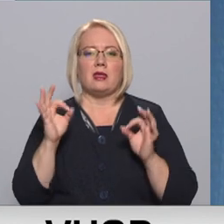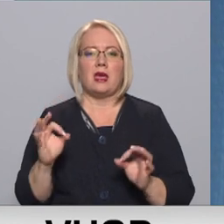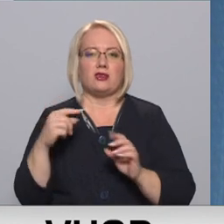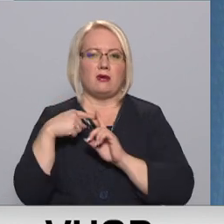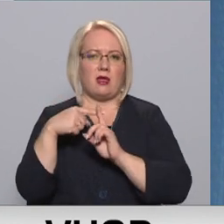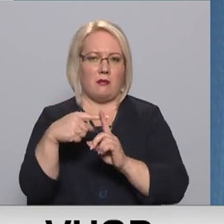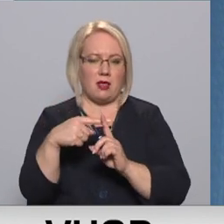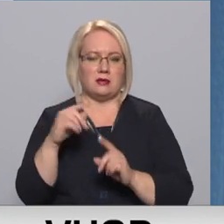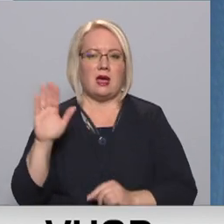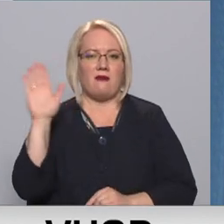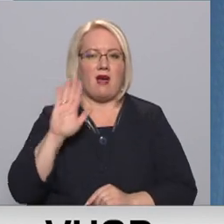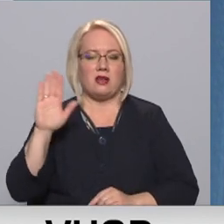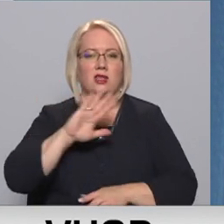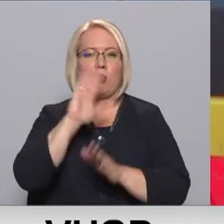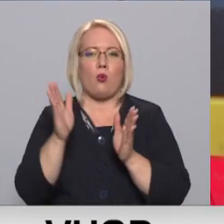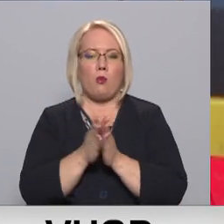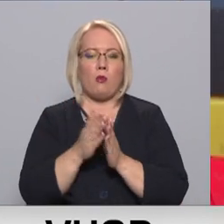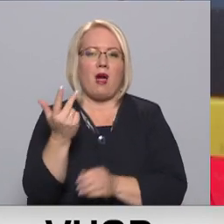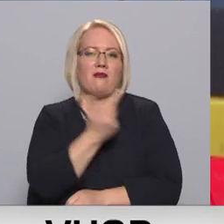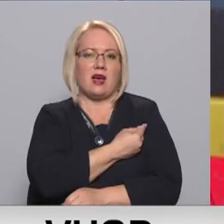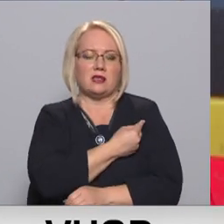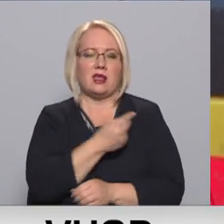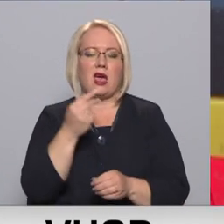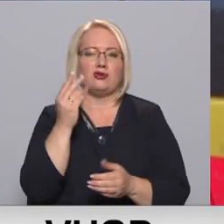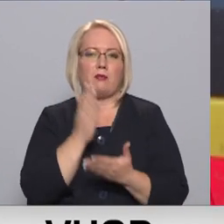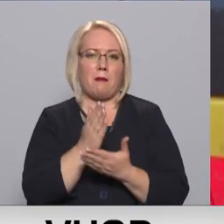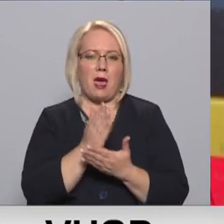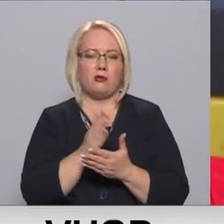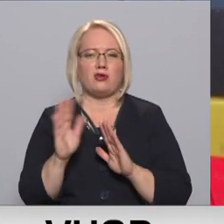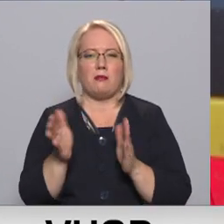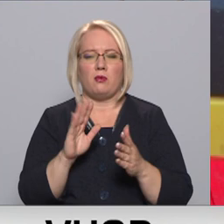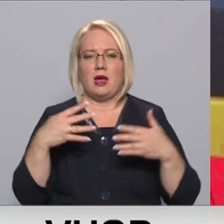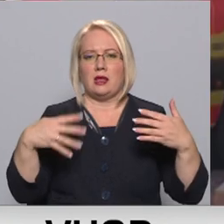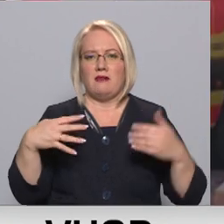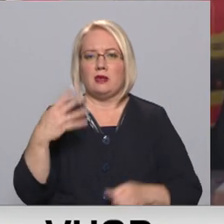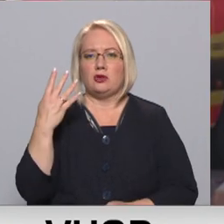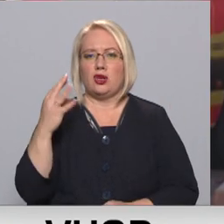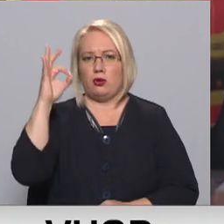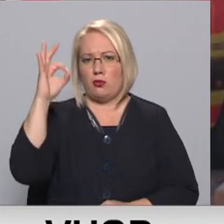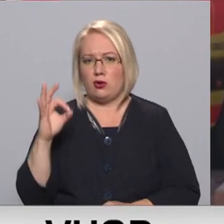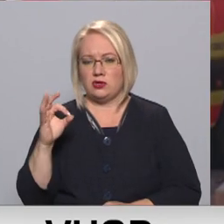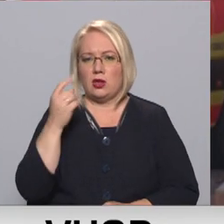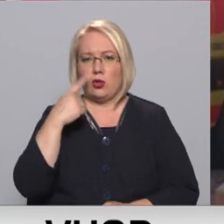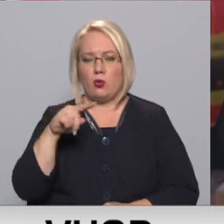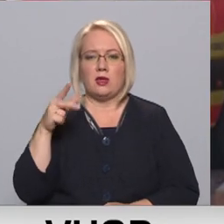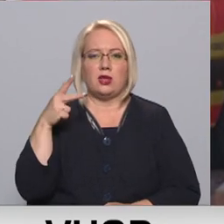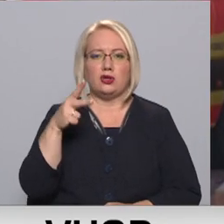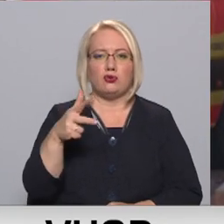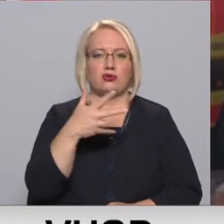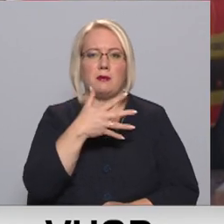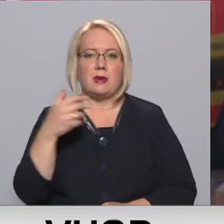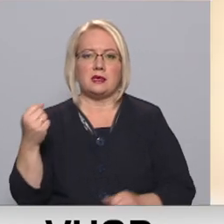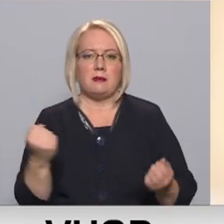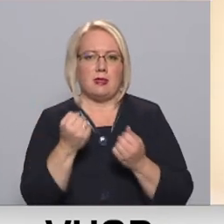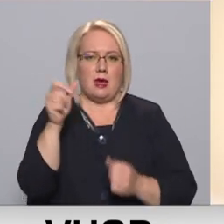dienestā. Valstī kopumā šobrīd vakcinēšanās kursu ir pabeiguši aptuveni 94% no 3500